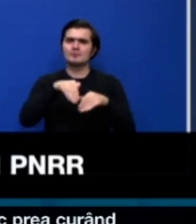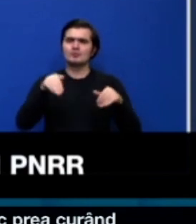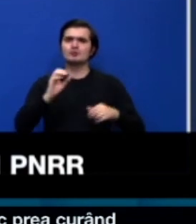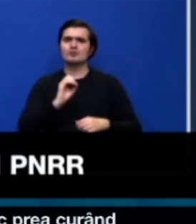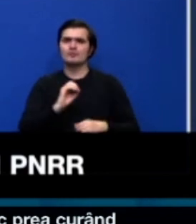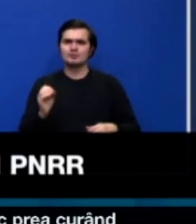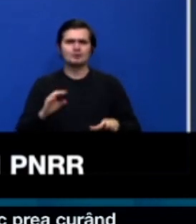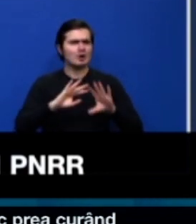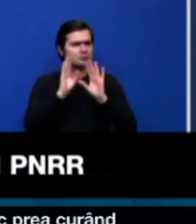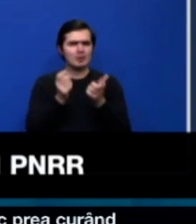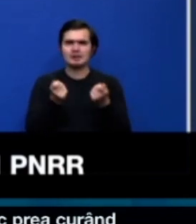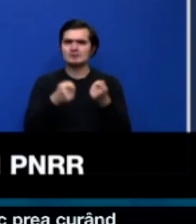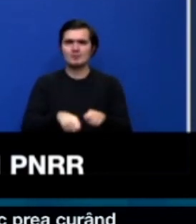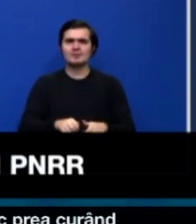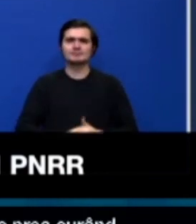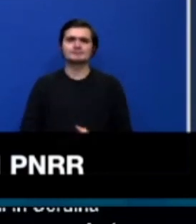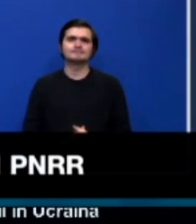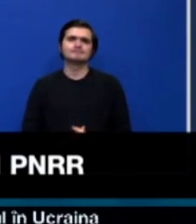fiind toate închise.